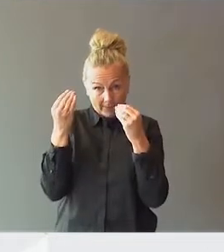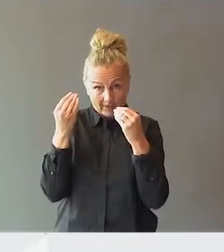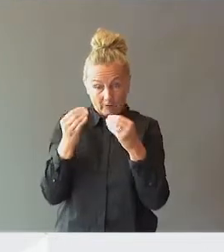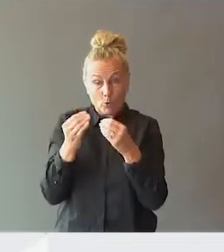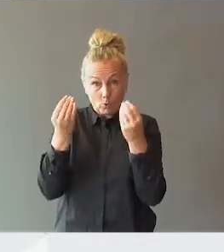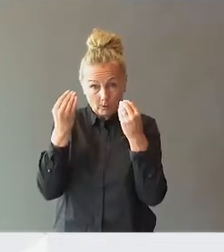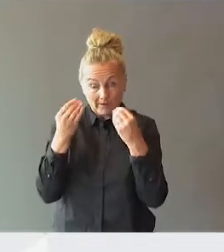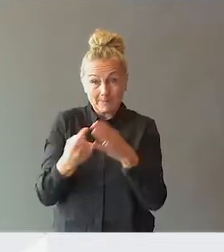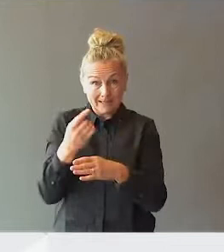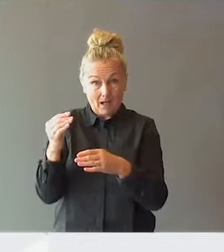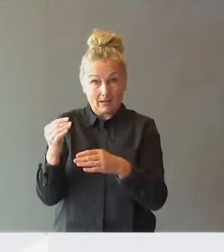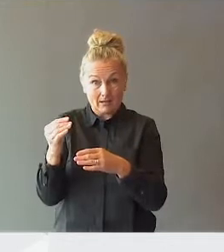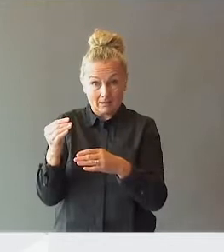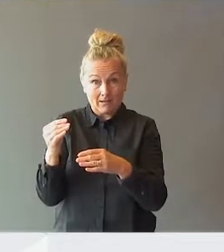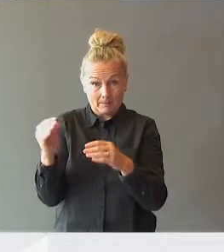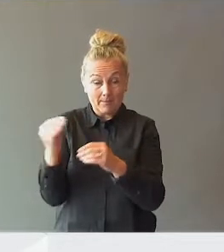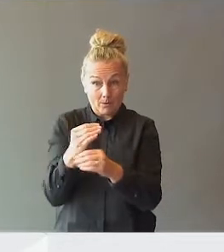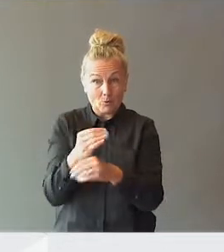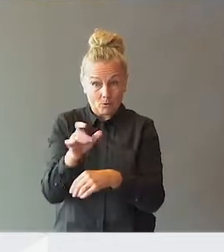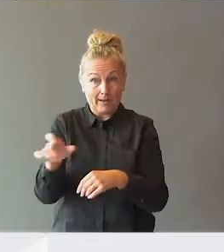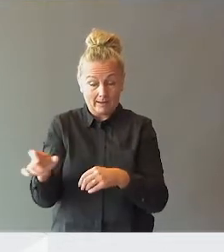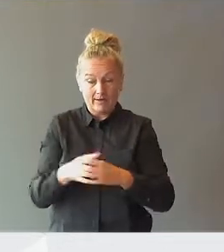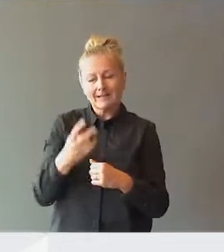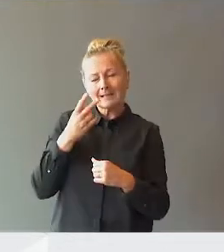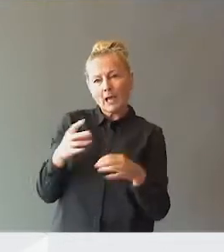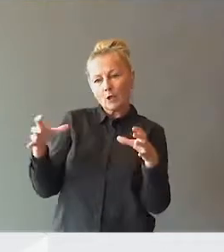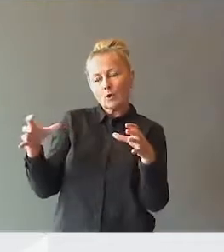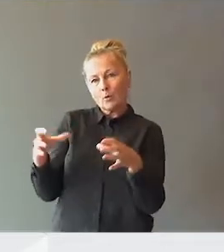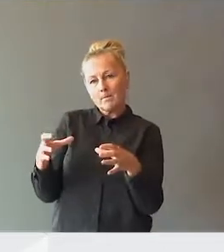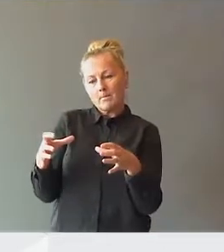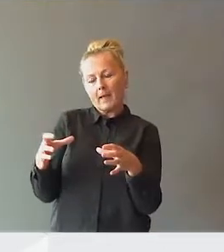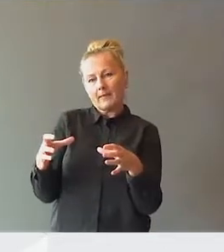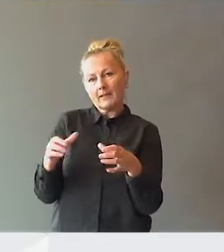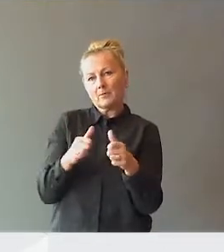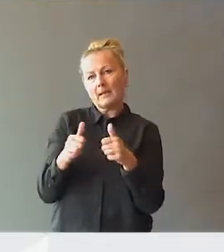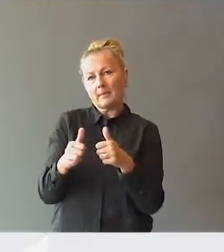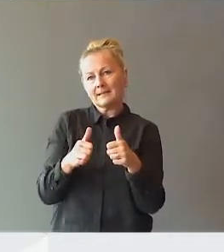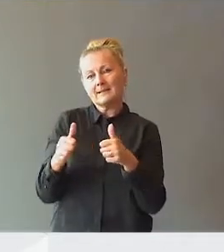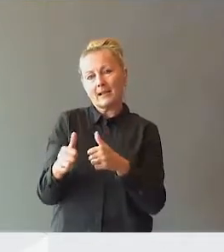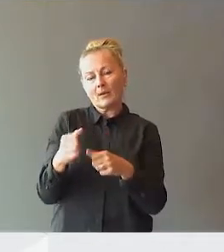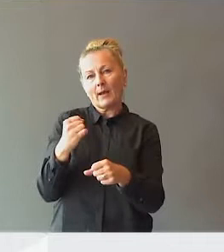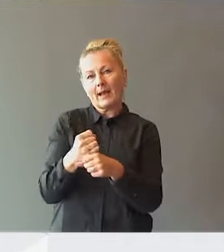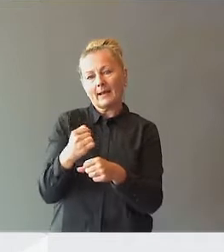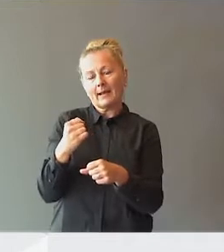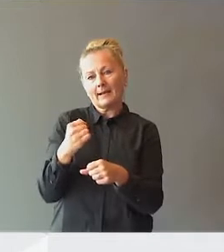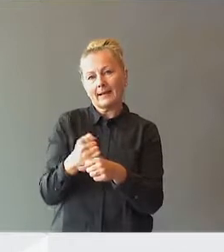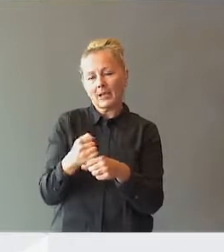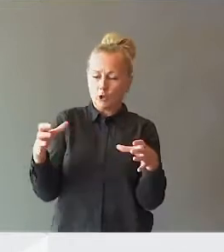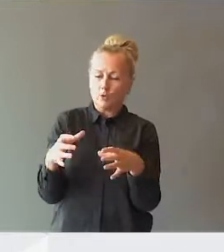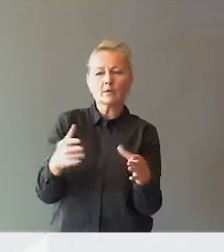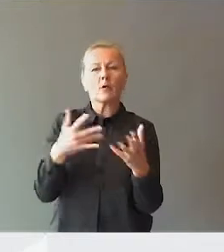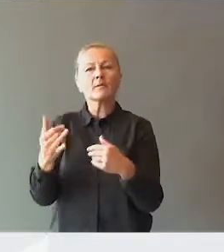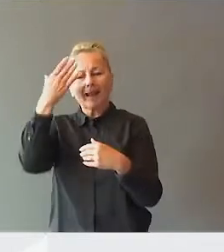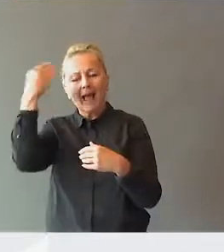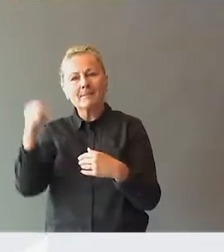Det ser vi egentlig, denne gruppa som du representerer, er jo egentlig en gruppe som